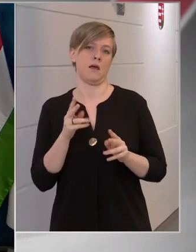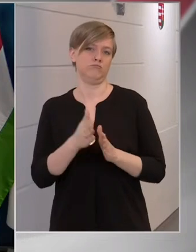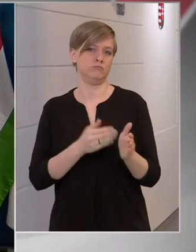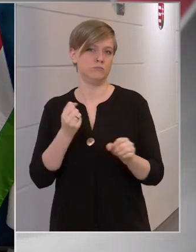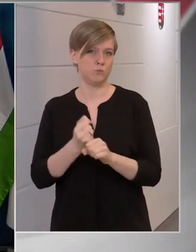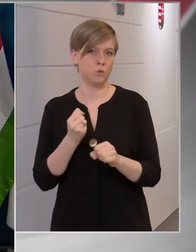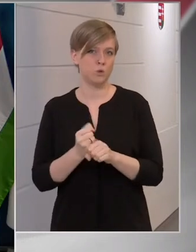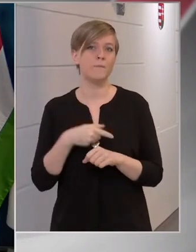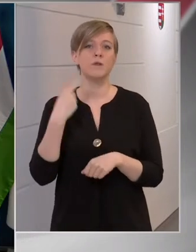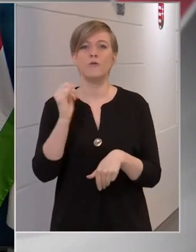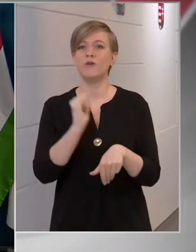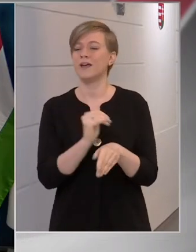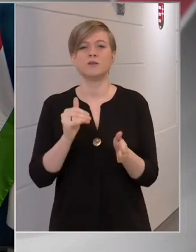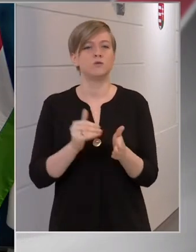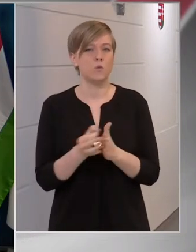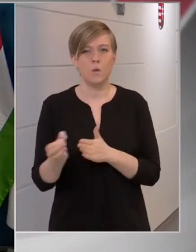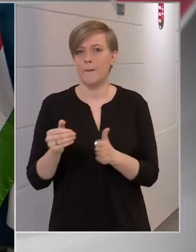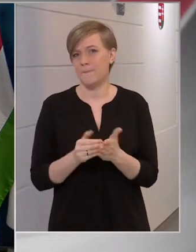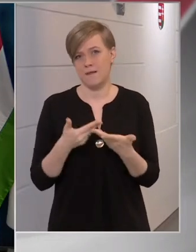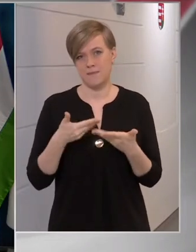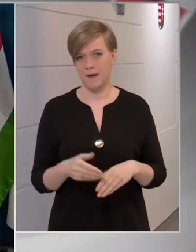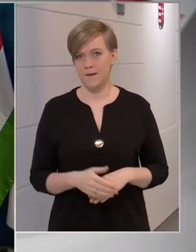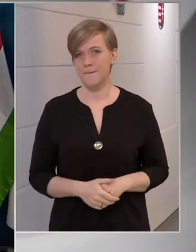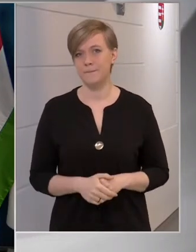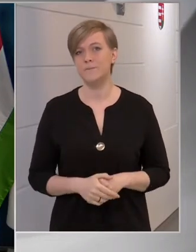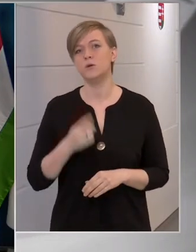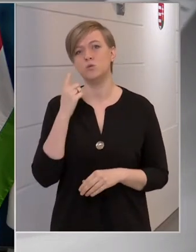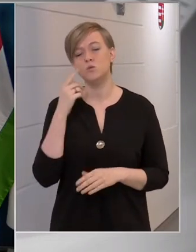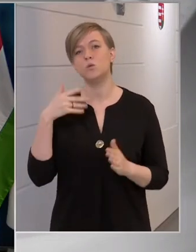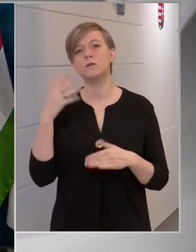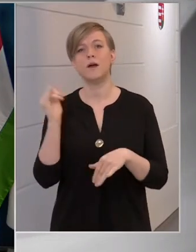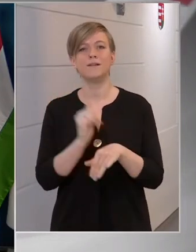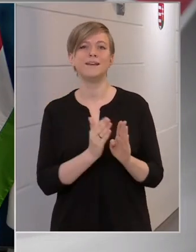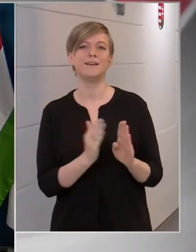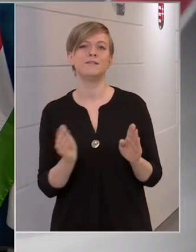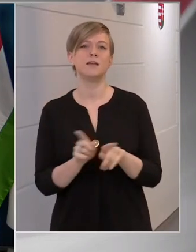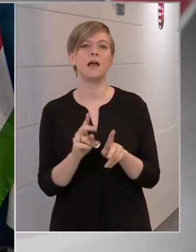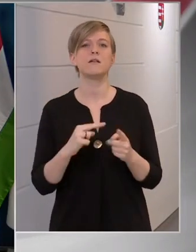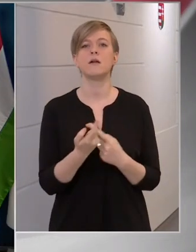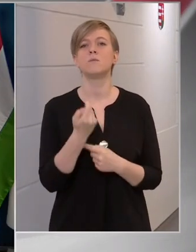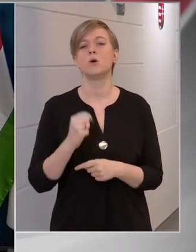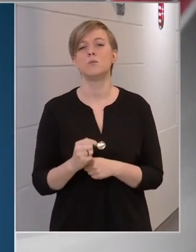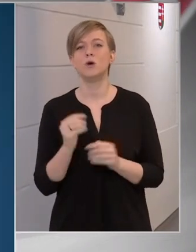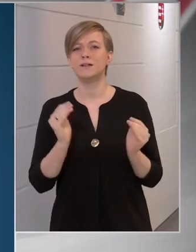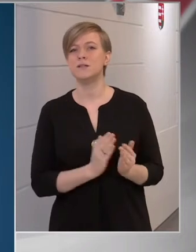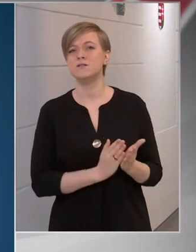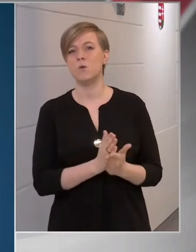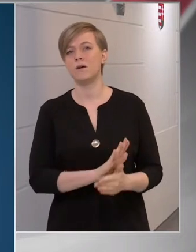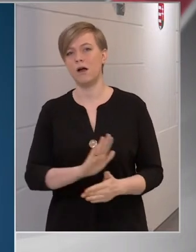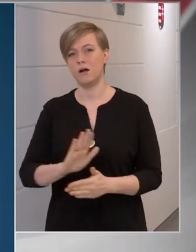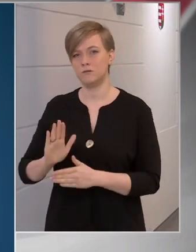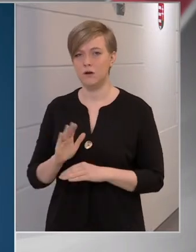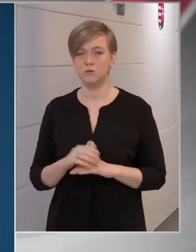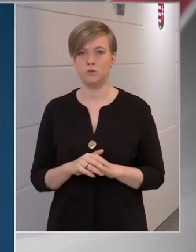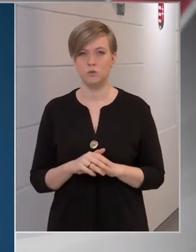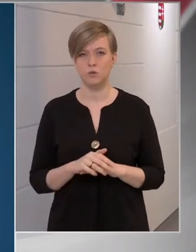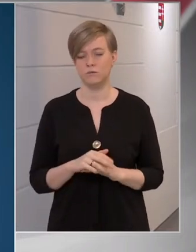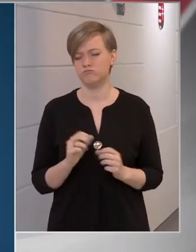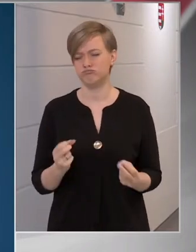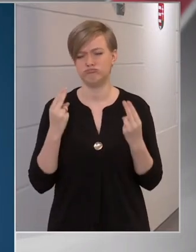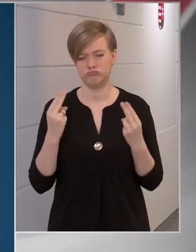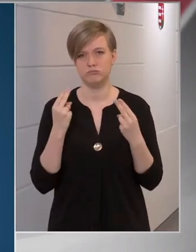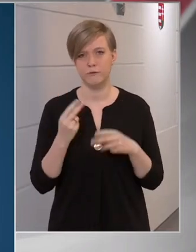A jövő héttől még nem. Azt tudjuk, hogy a nagy hét ilyen szempontból a kis szolgáltatók számára különösen